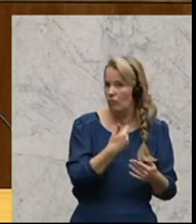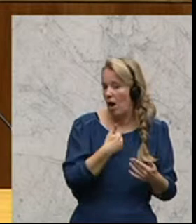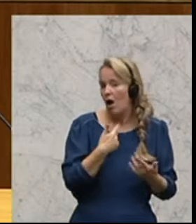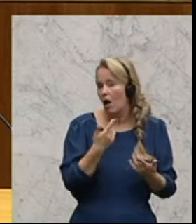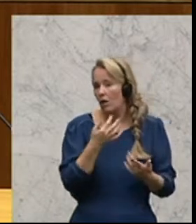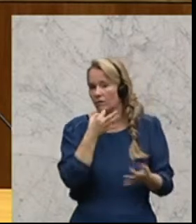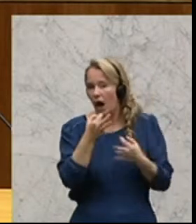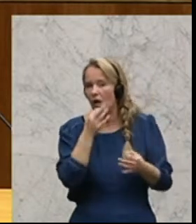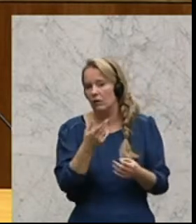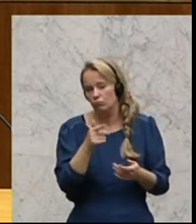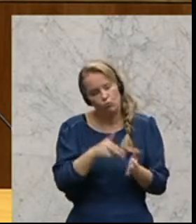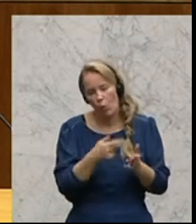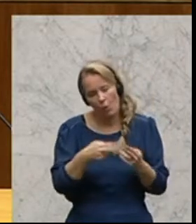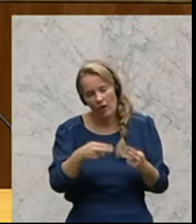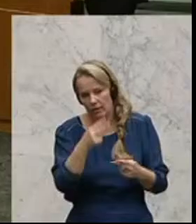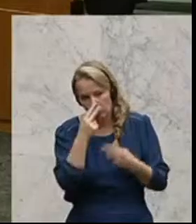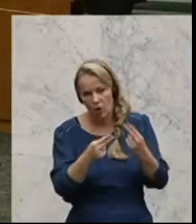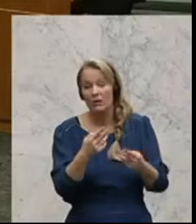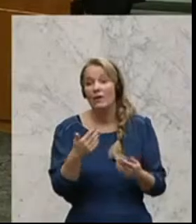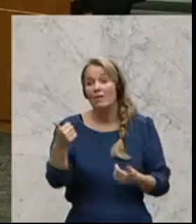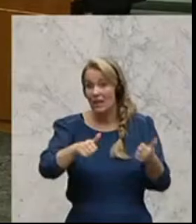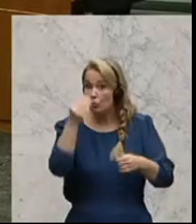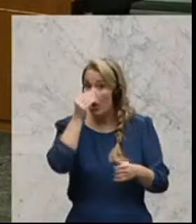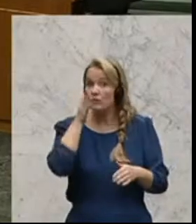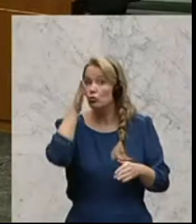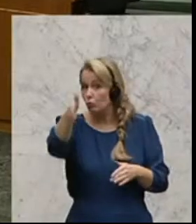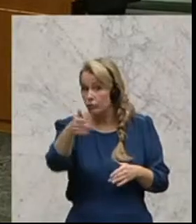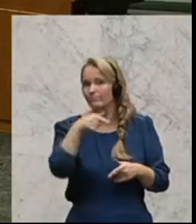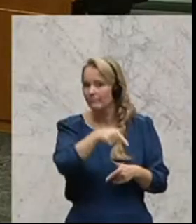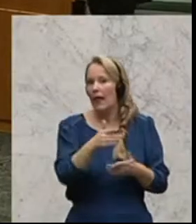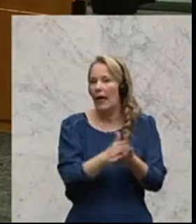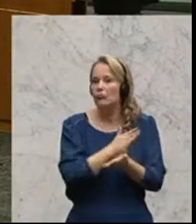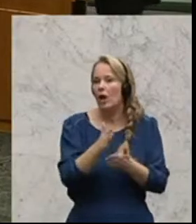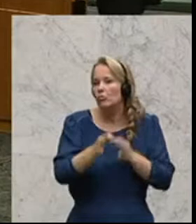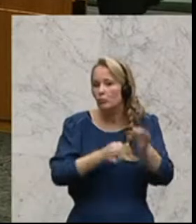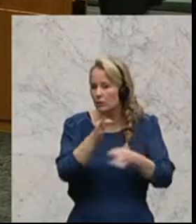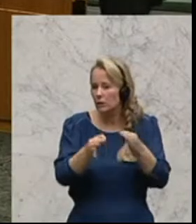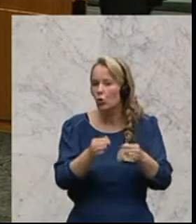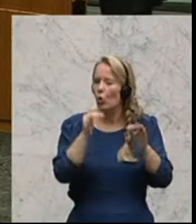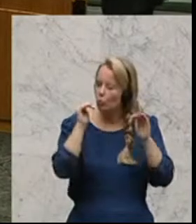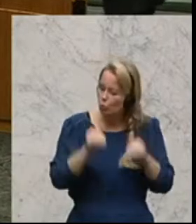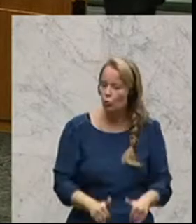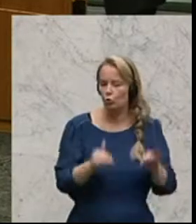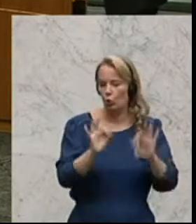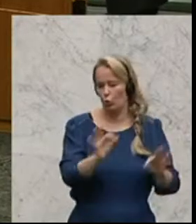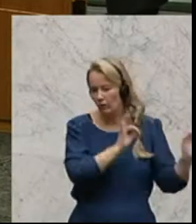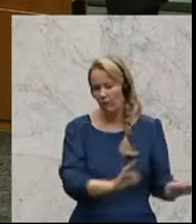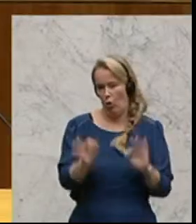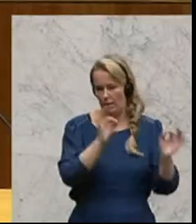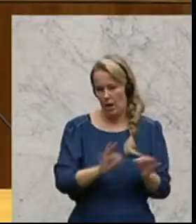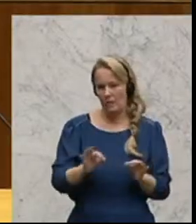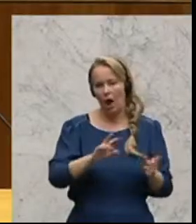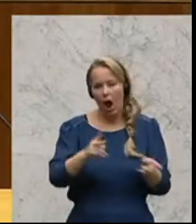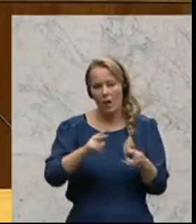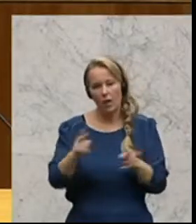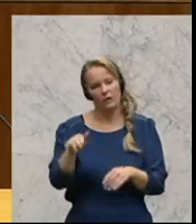Also diese Fragen, glaube ich, muss man noch nachjustieren. Was man daraus lernen muss, ist, bei solchen Entscheidungsprozessen sich extrem gut vorzubereiten, die Alternativen zu